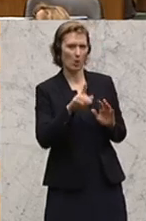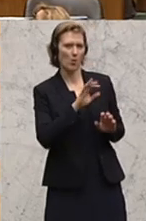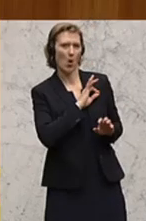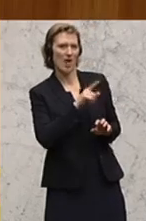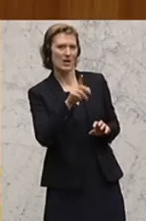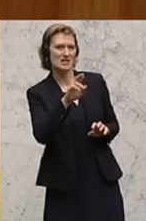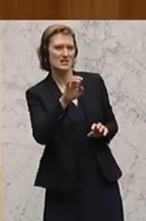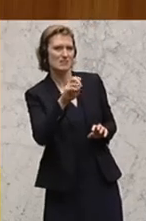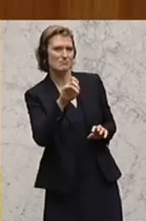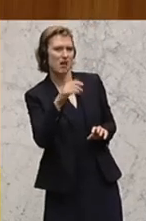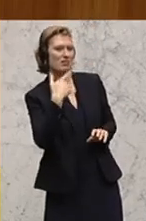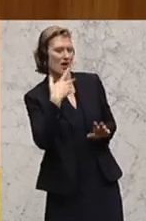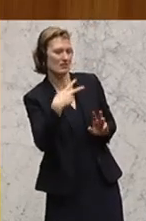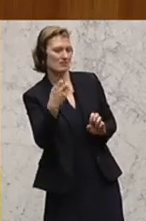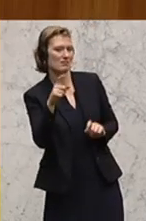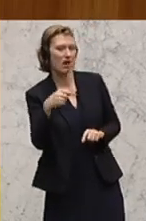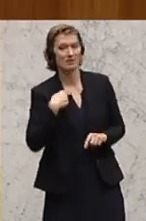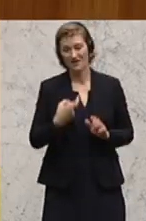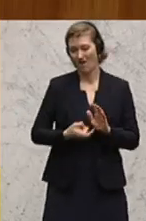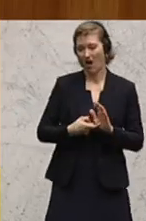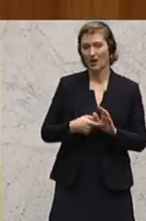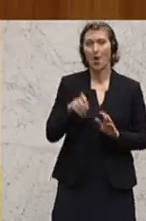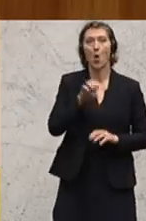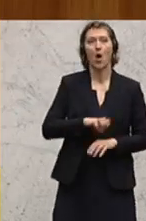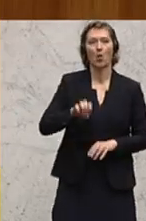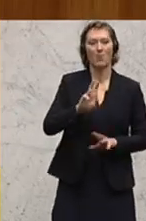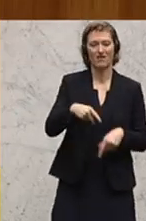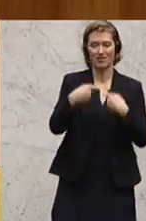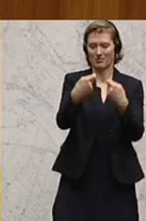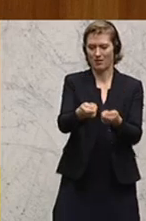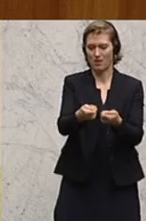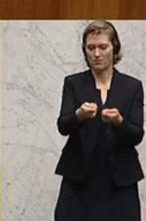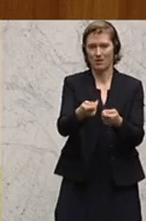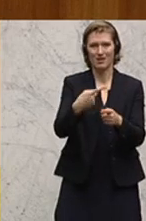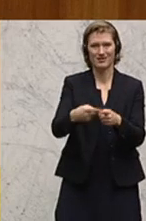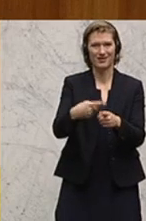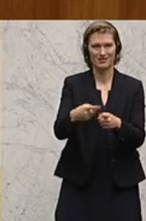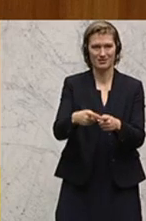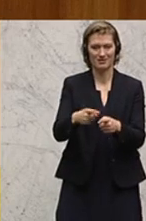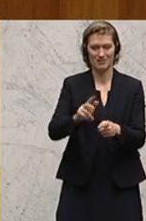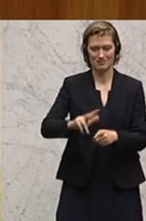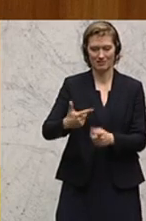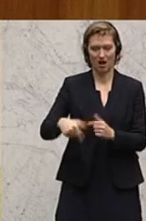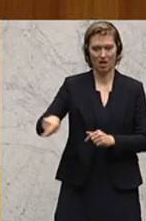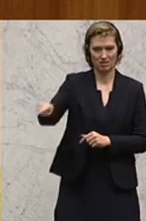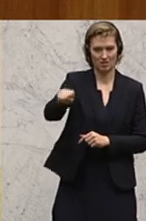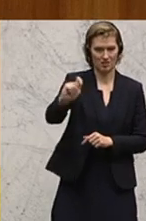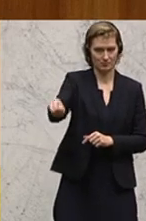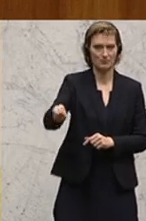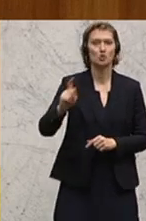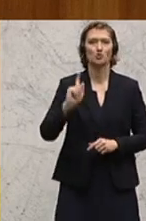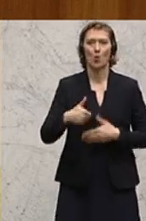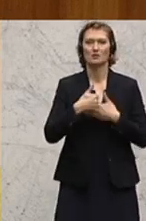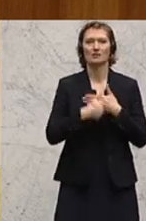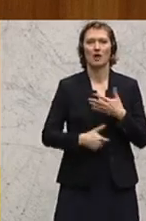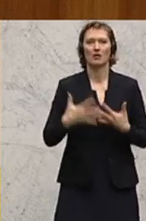Riemann, dass er mich zitiert hat, ich verlange, dass Europa bei der Vergabe von Krediten an Drittländer genau darauf achtet, dass Standards